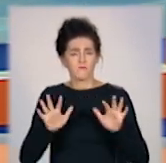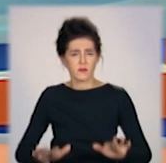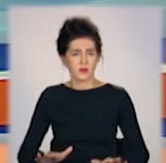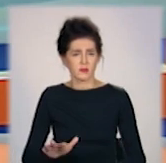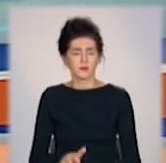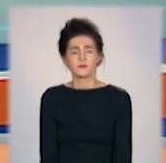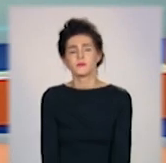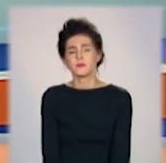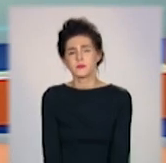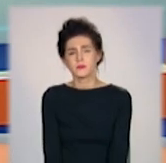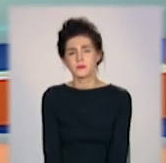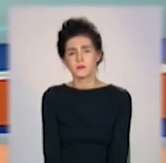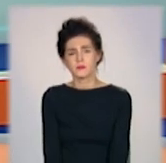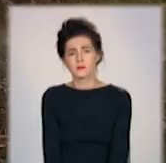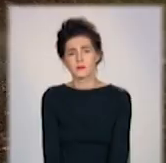розбирався Максим Чумак.